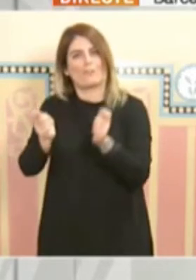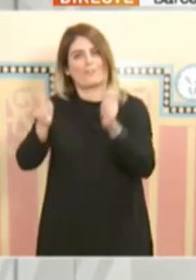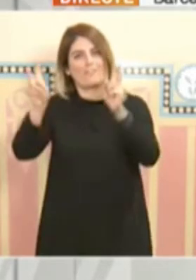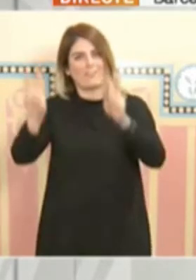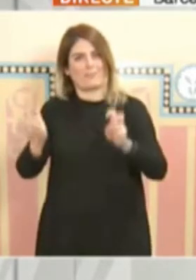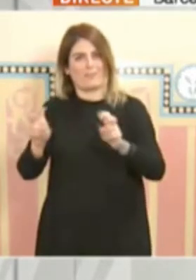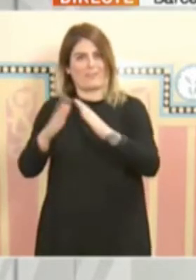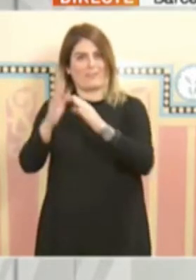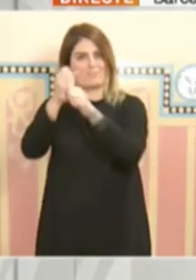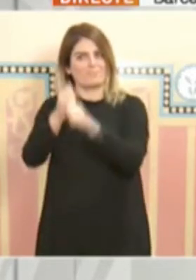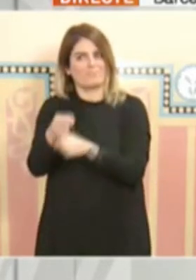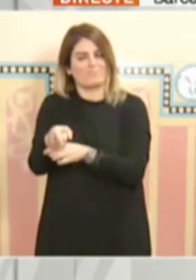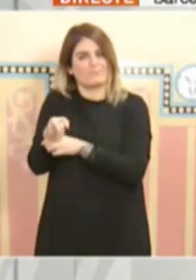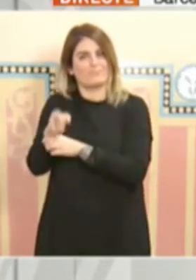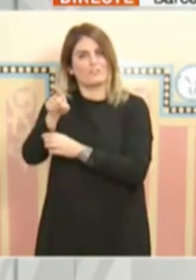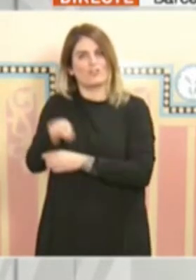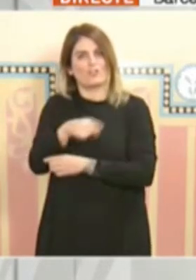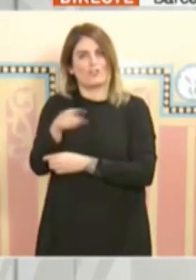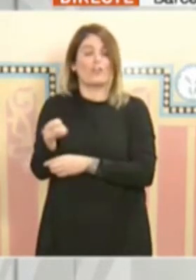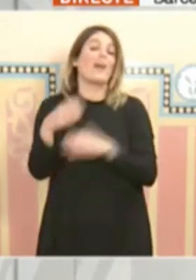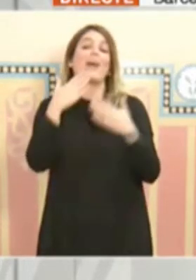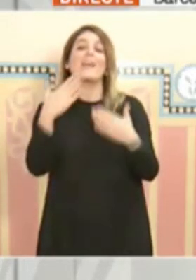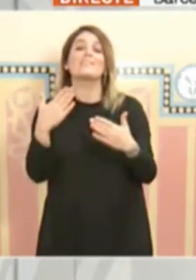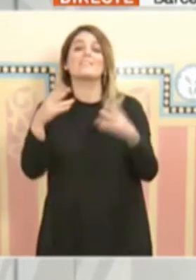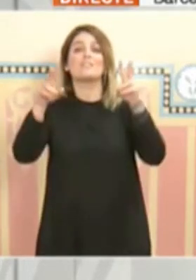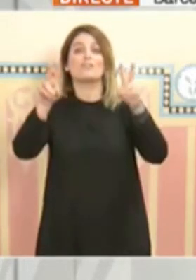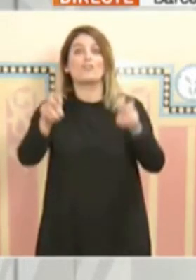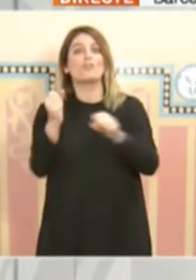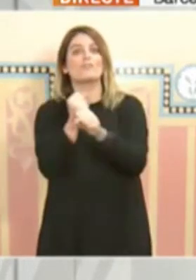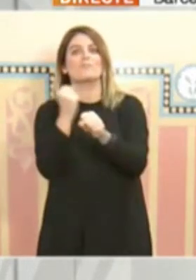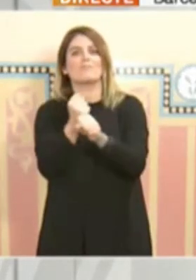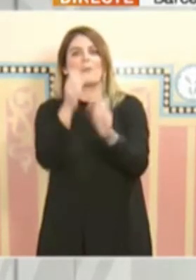permetran ser més àgils i són tasques més individualitzades.